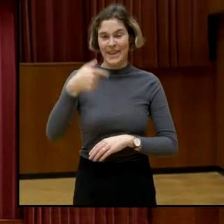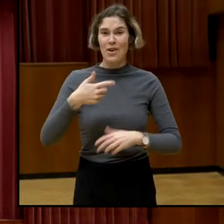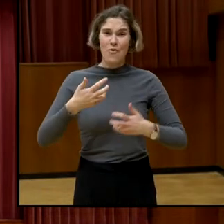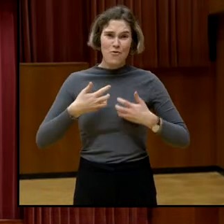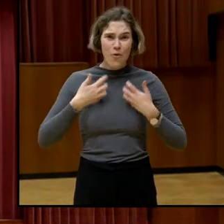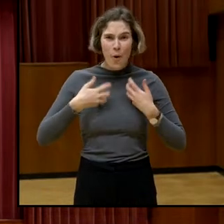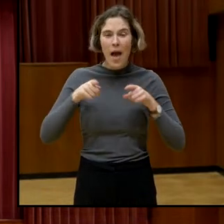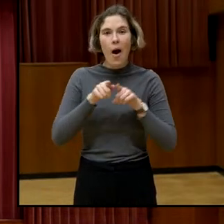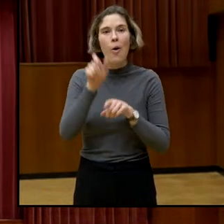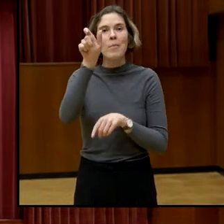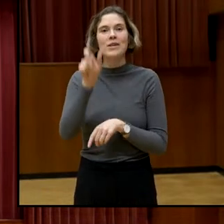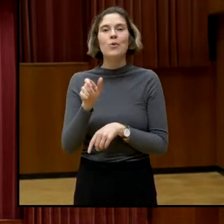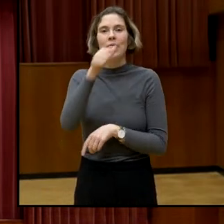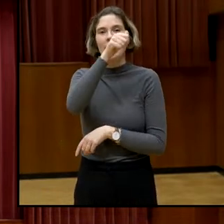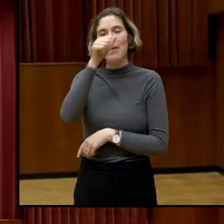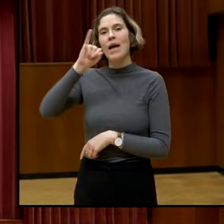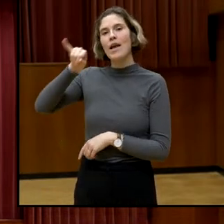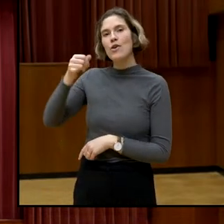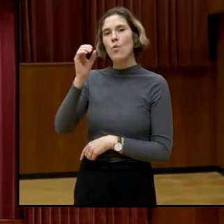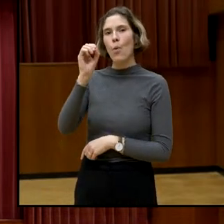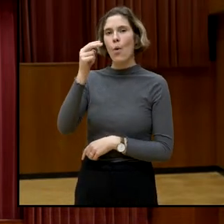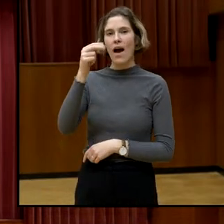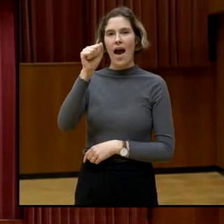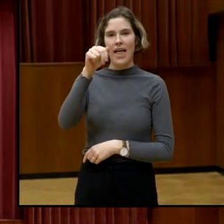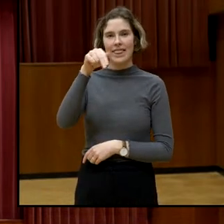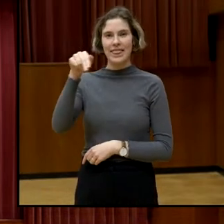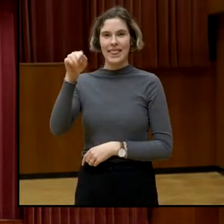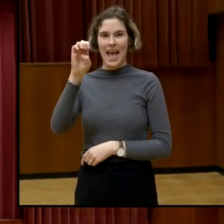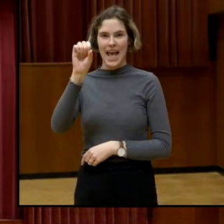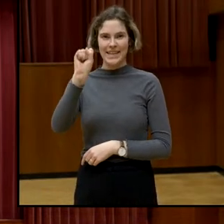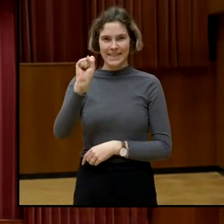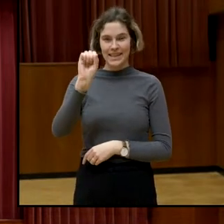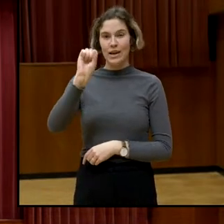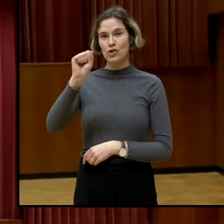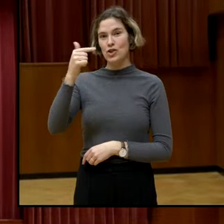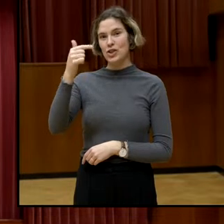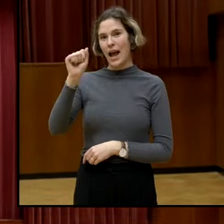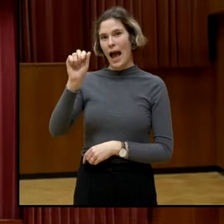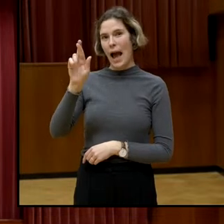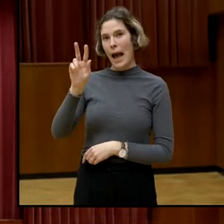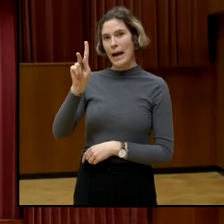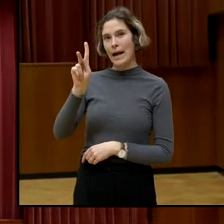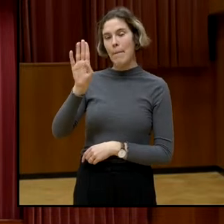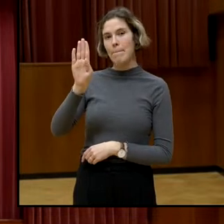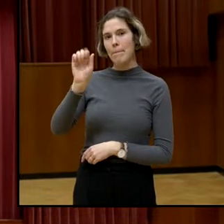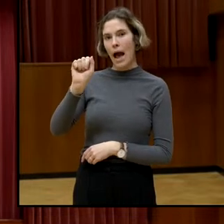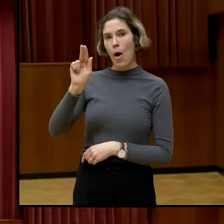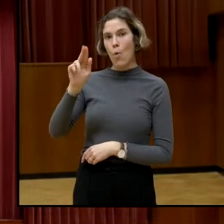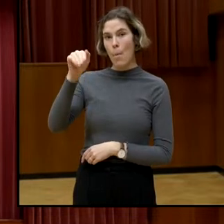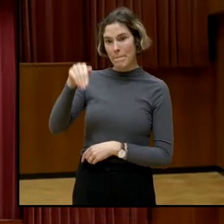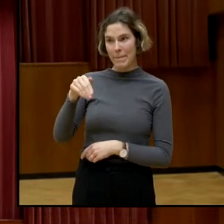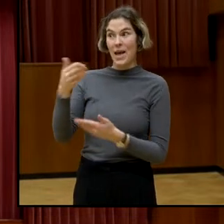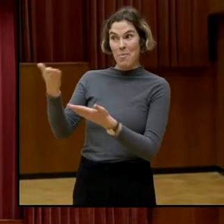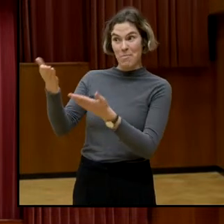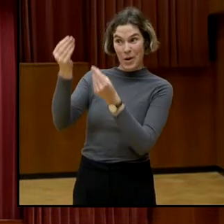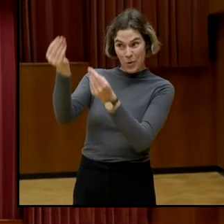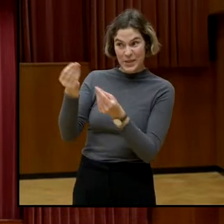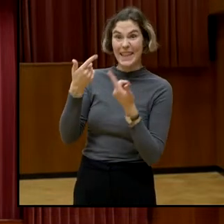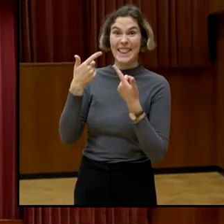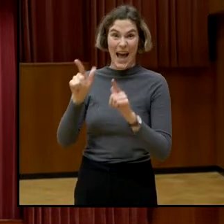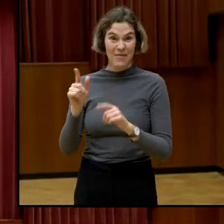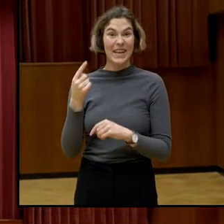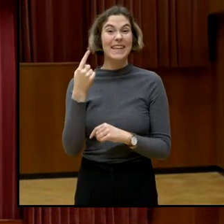Johannes Starkbaum begrüßen zu dürfen. ist Senior Researcher am Institut für höhere Studien und